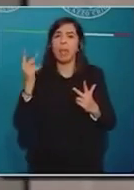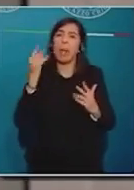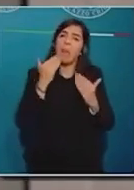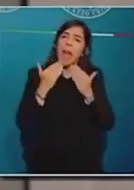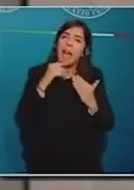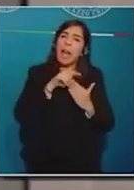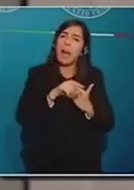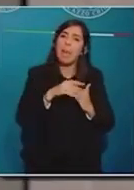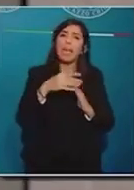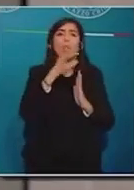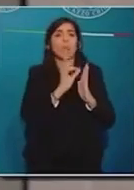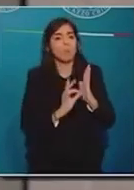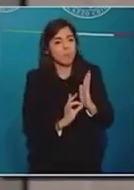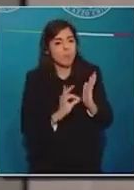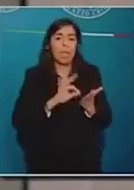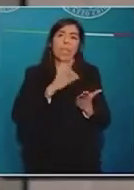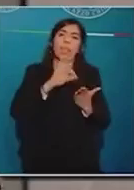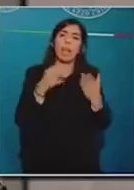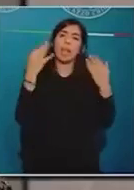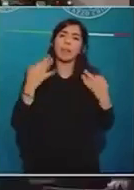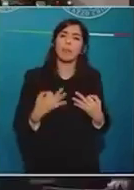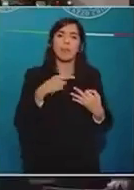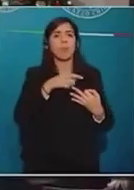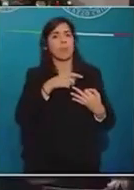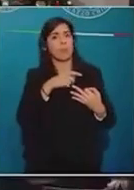sulla vaccinazione in questo Paese. Grazie.